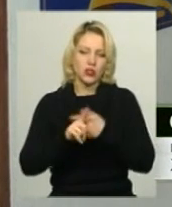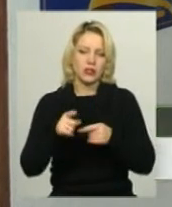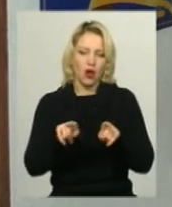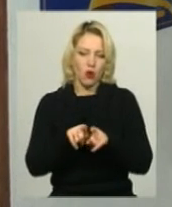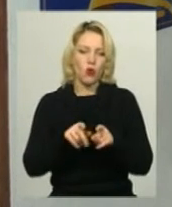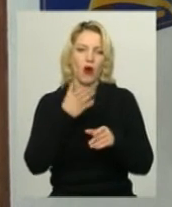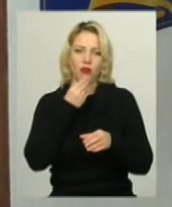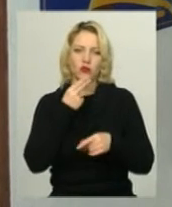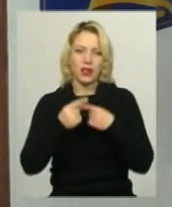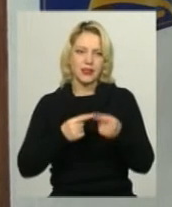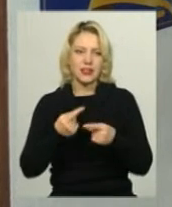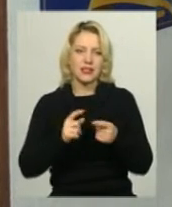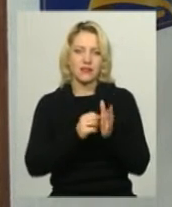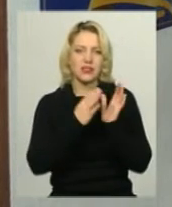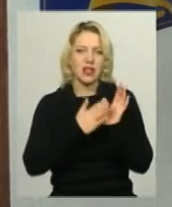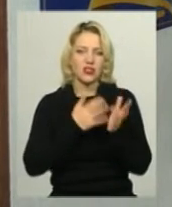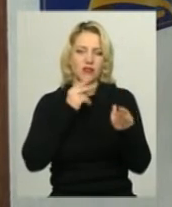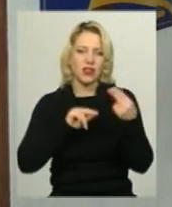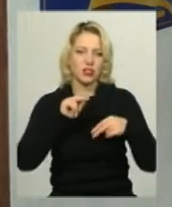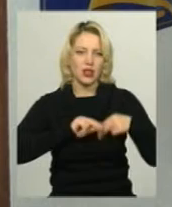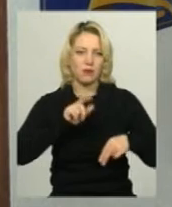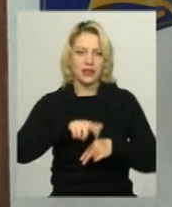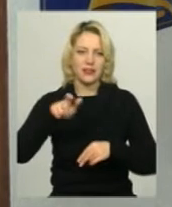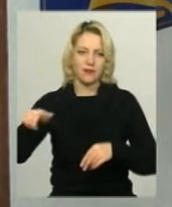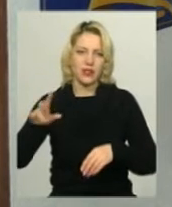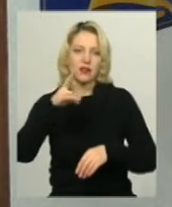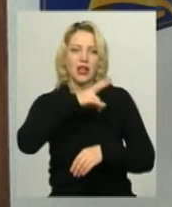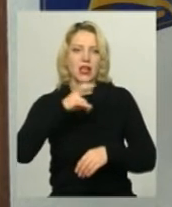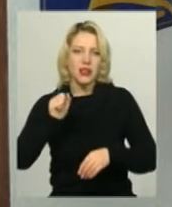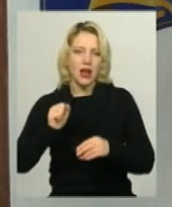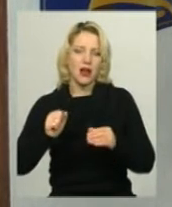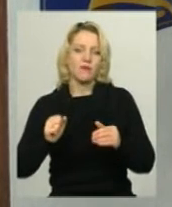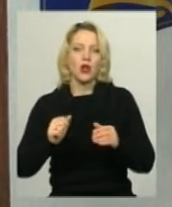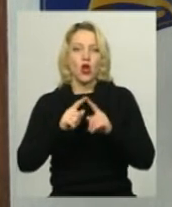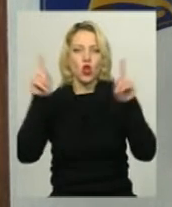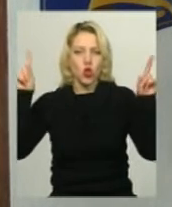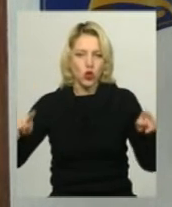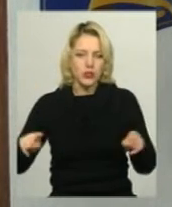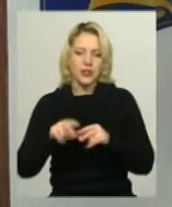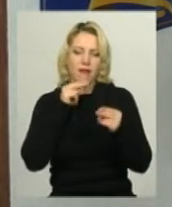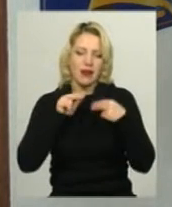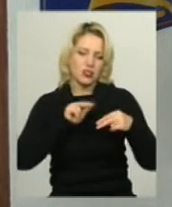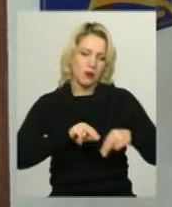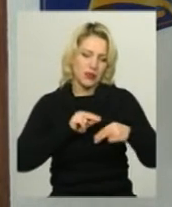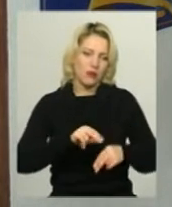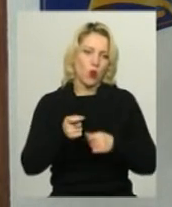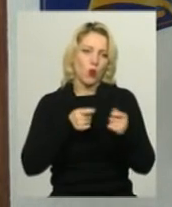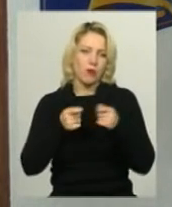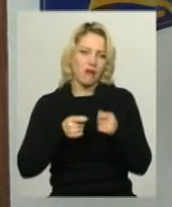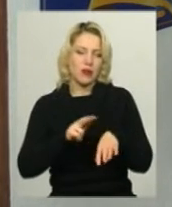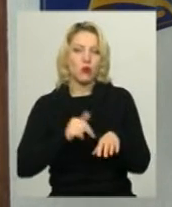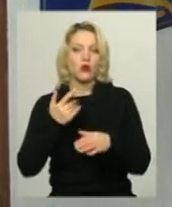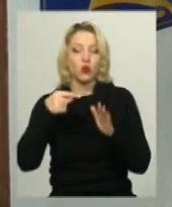відзначення наших кращих працівників на дошці кращих працівників управління патрульної поліції. Тобто їхні